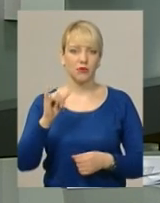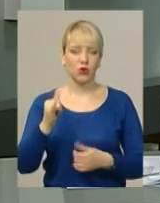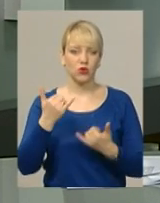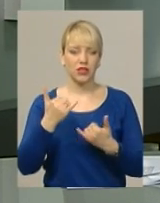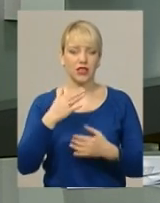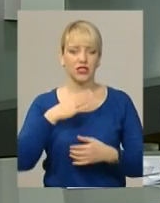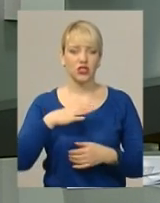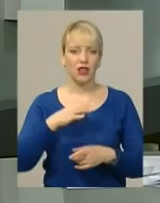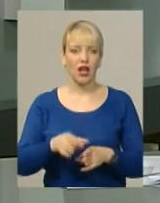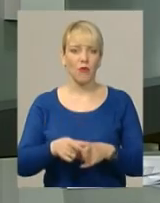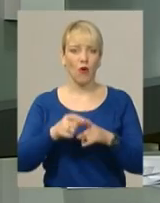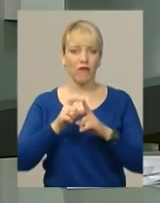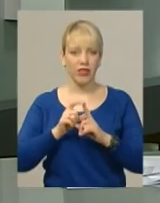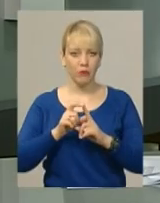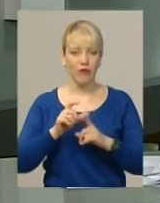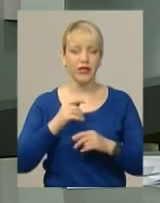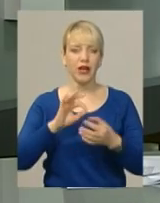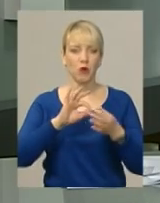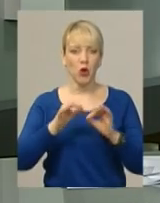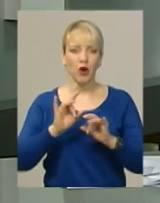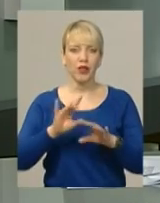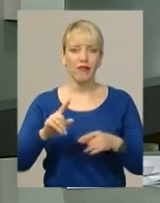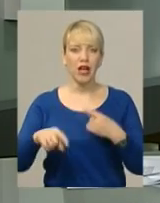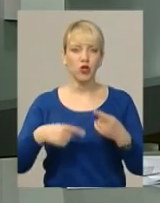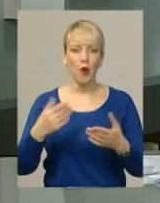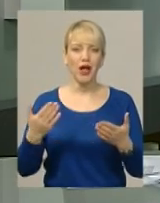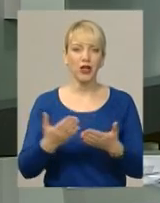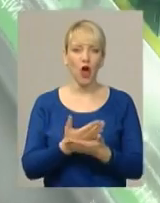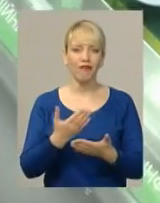чекаємо відповіді. Подробиці повідомимо у наступних випусках новин.